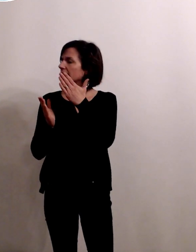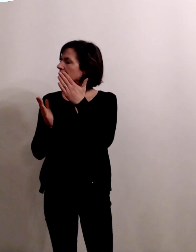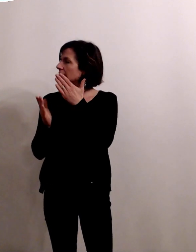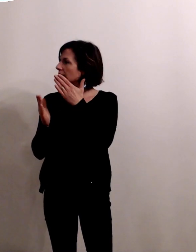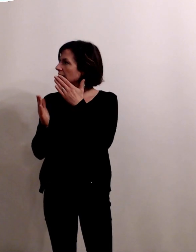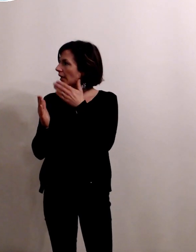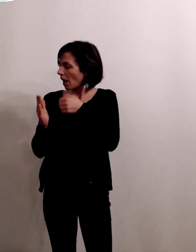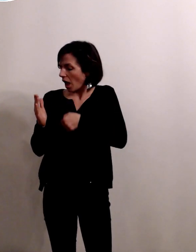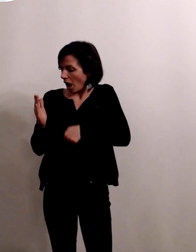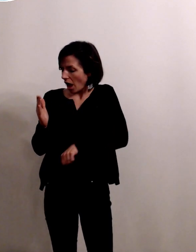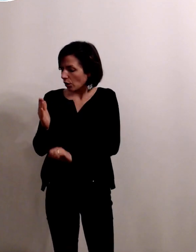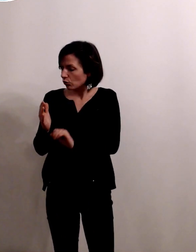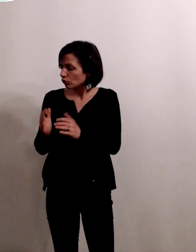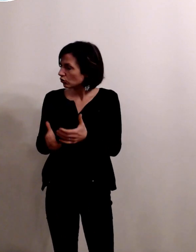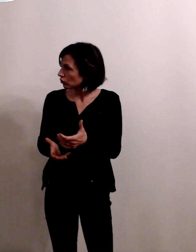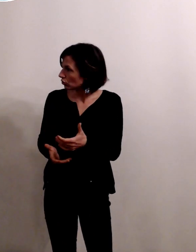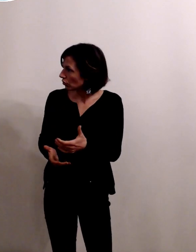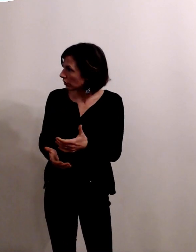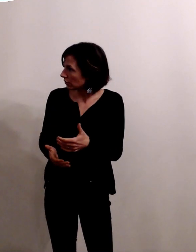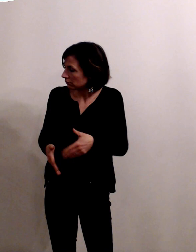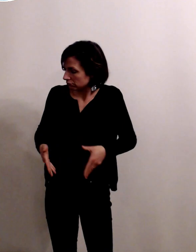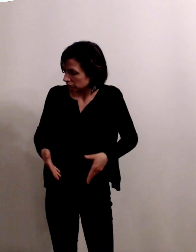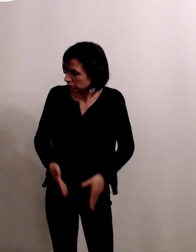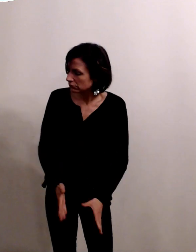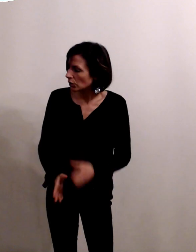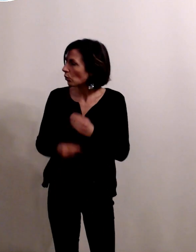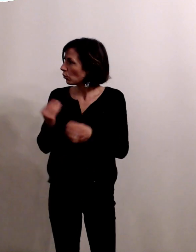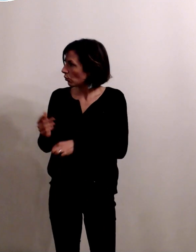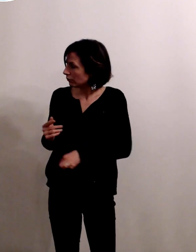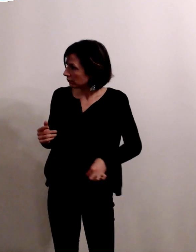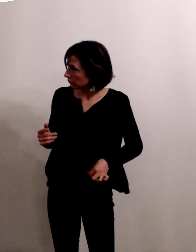voie basse ou en cas d'accouchement par césarienne